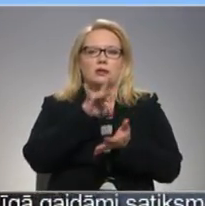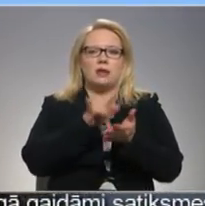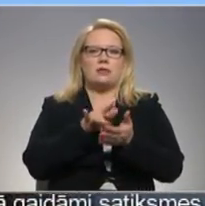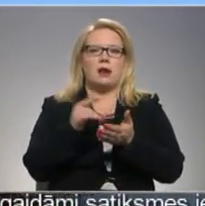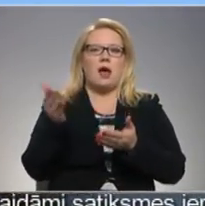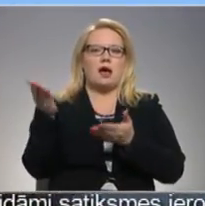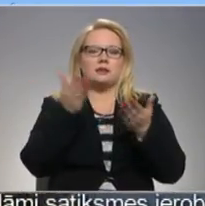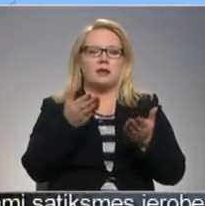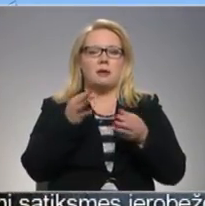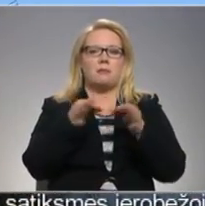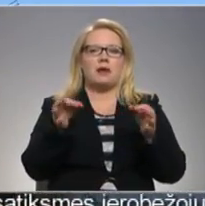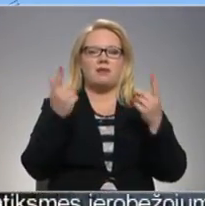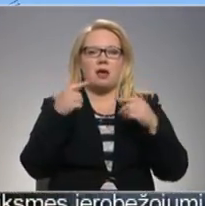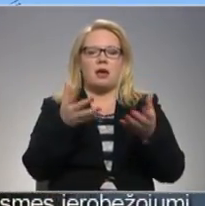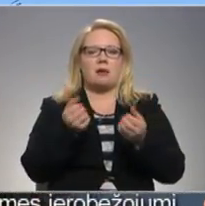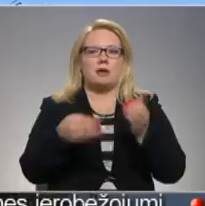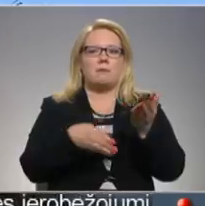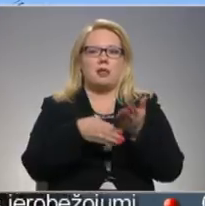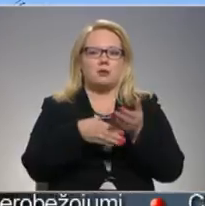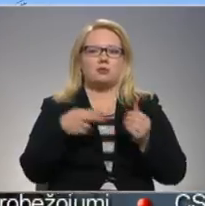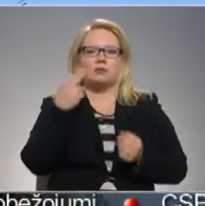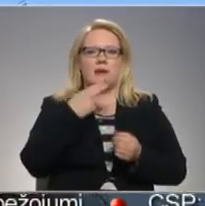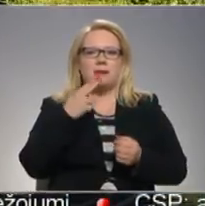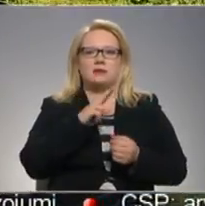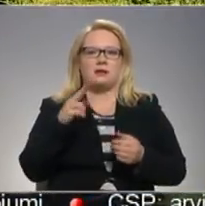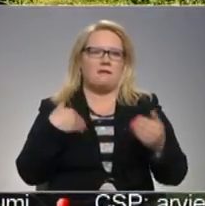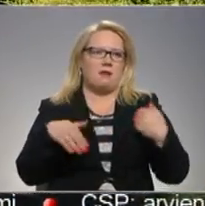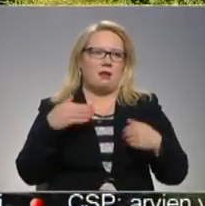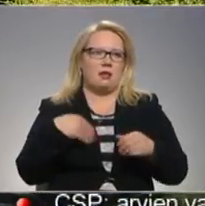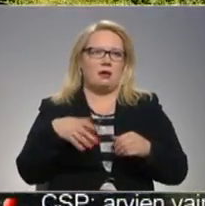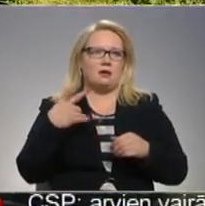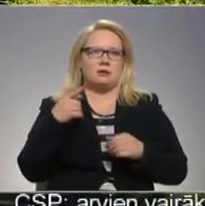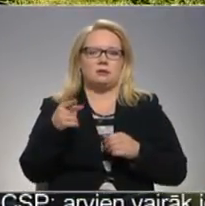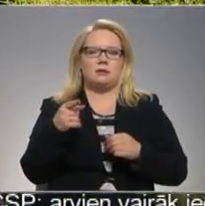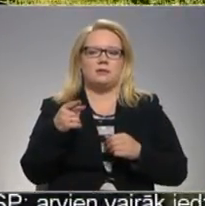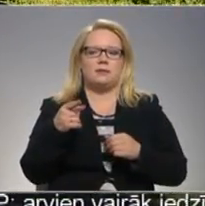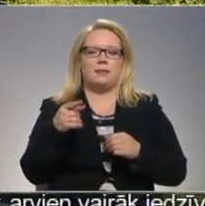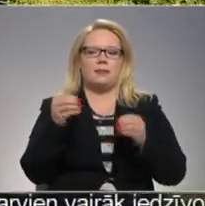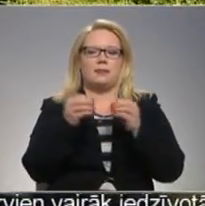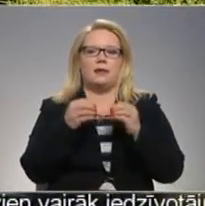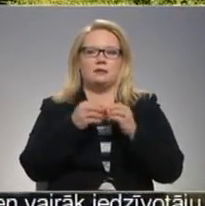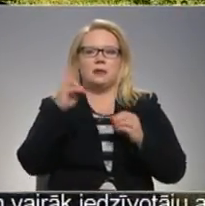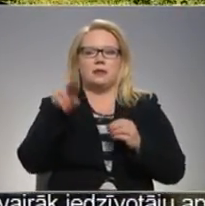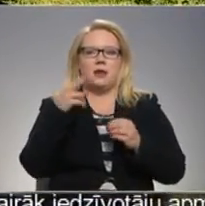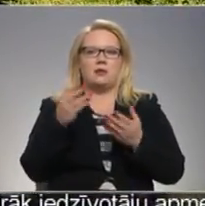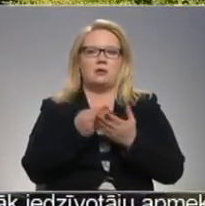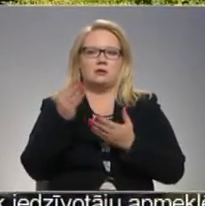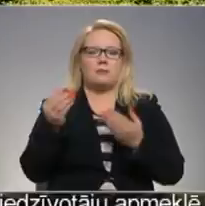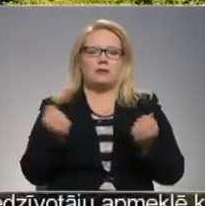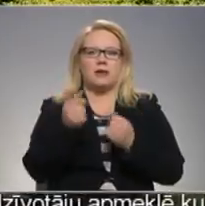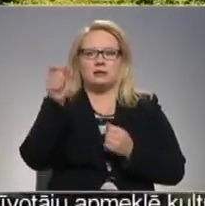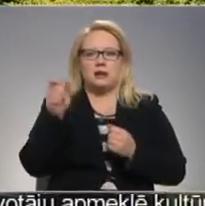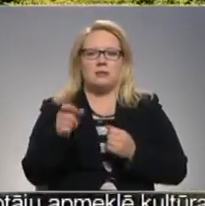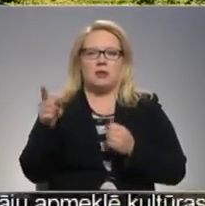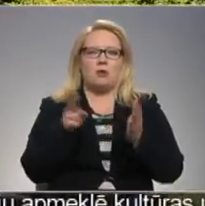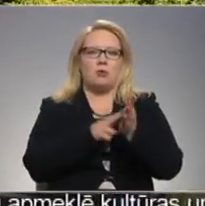aicinājumam, privlaikā pieņemt darbā palīgus saimniece gan nevēlas. Ja tu 10 eiro samaksā strādniekam, tad